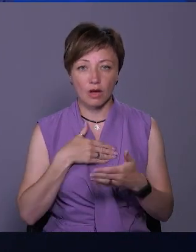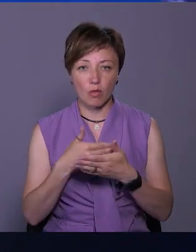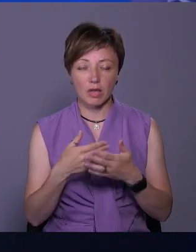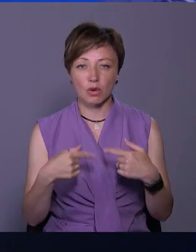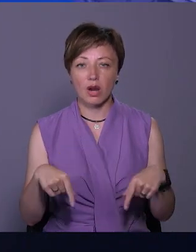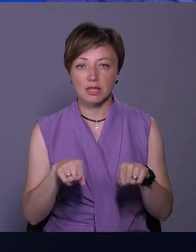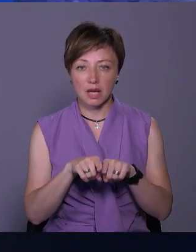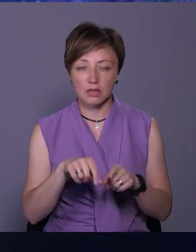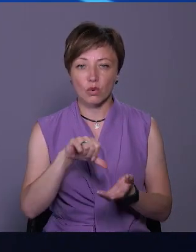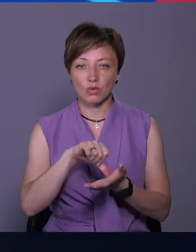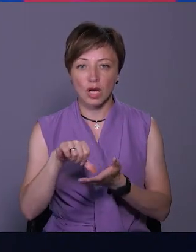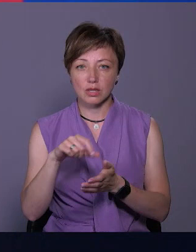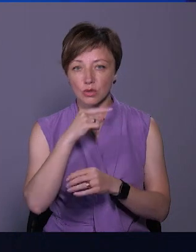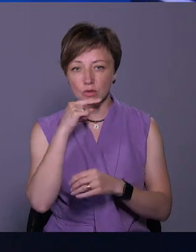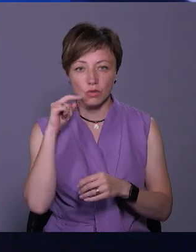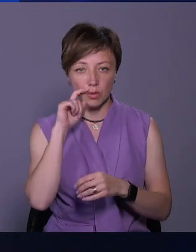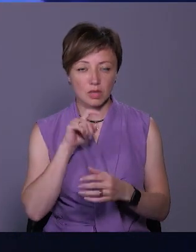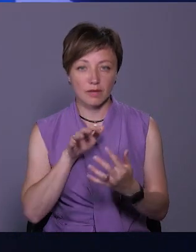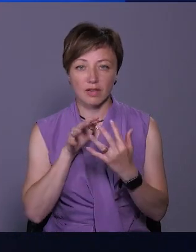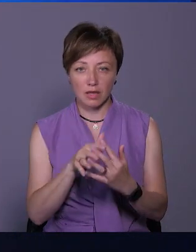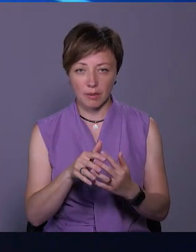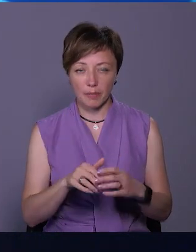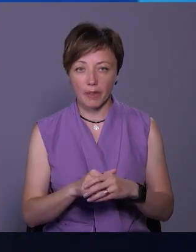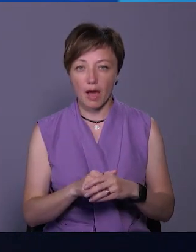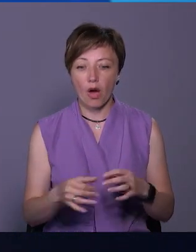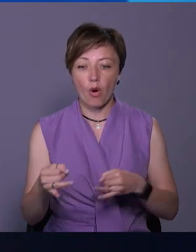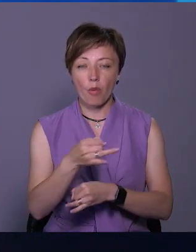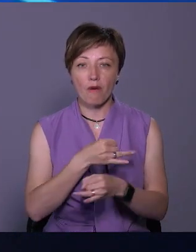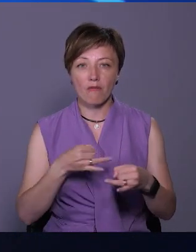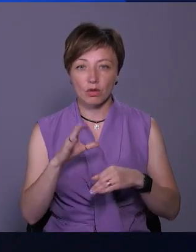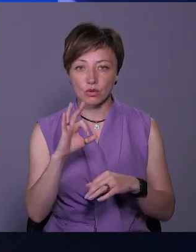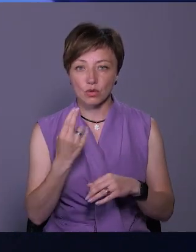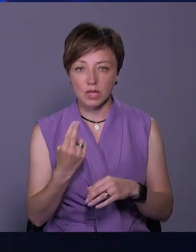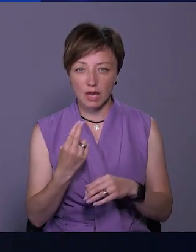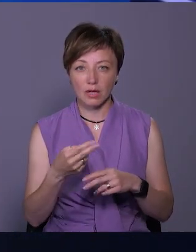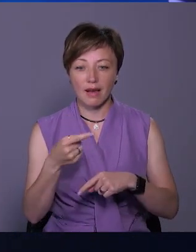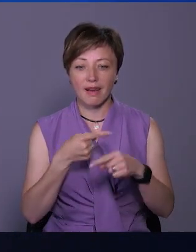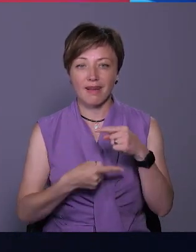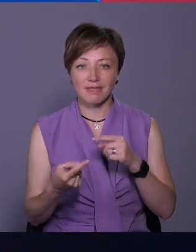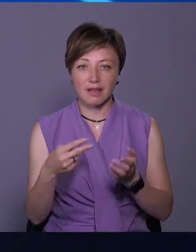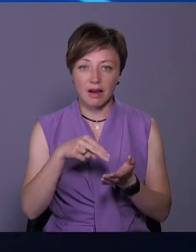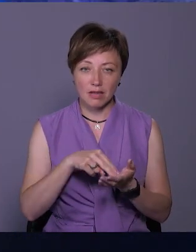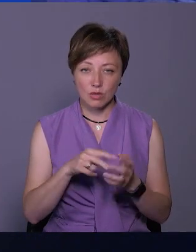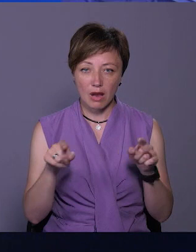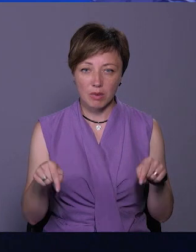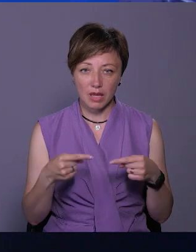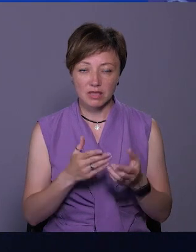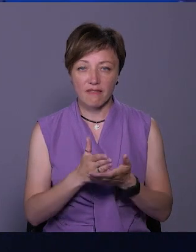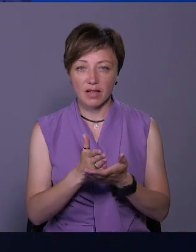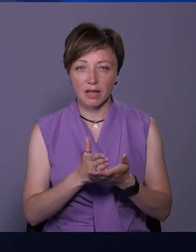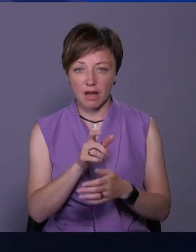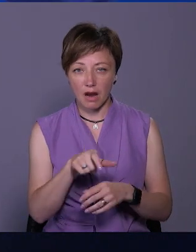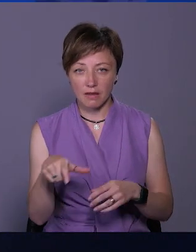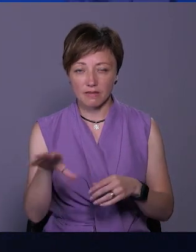організацій, учасники російсько-української війни. Вони обговорюють соціальну реінтеграцію та реабілітацію ветеранів.